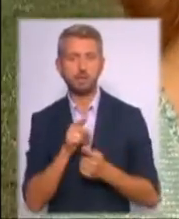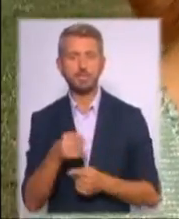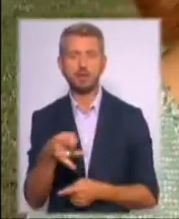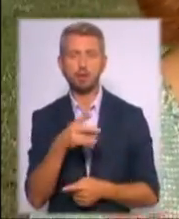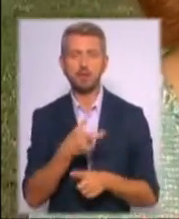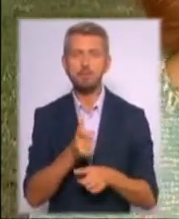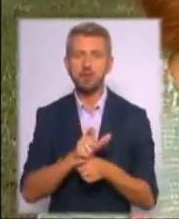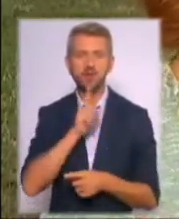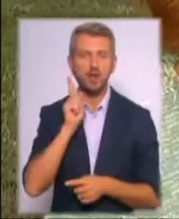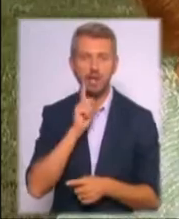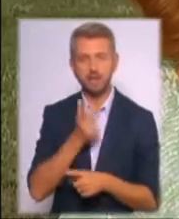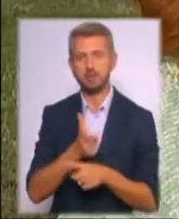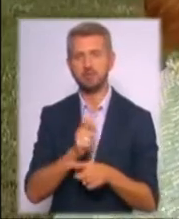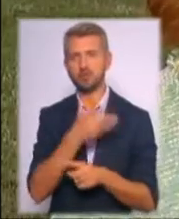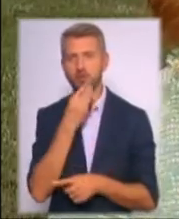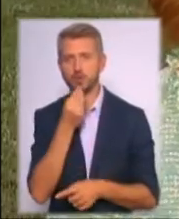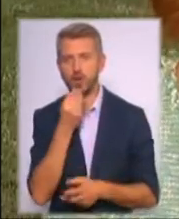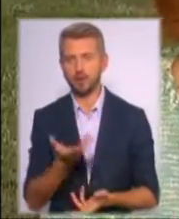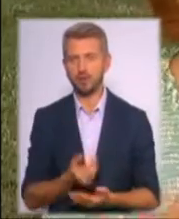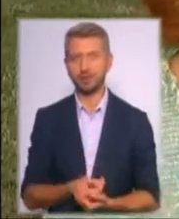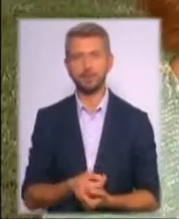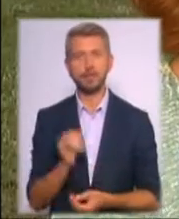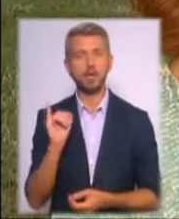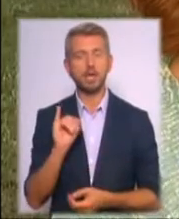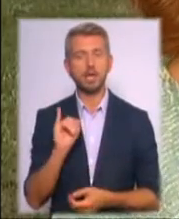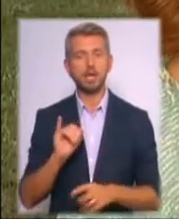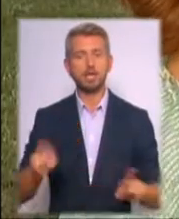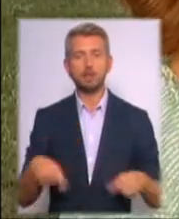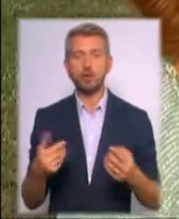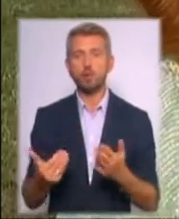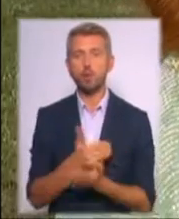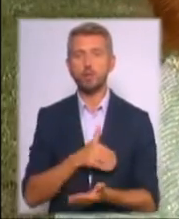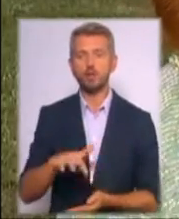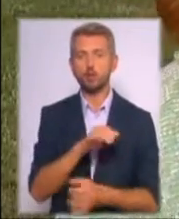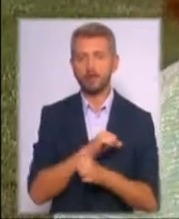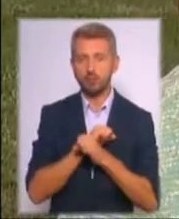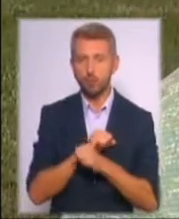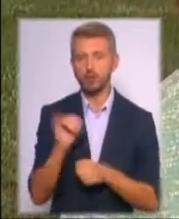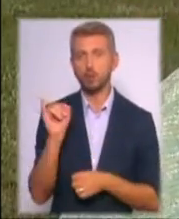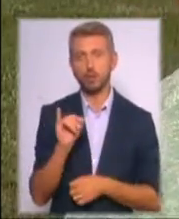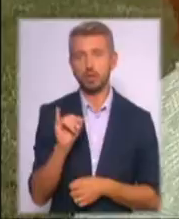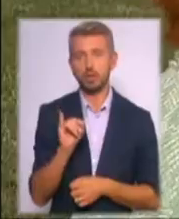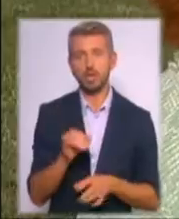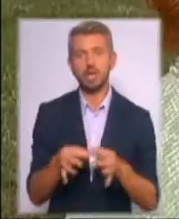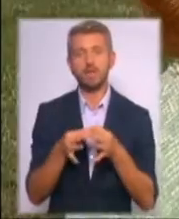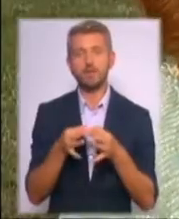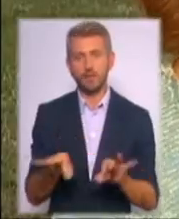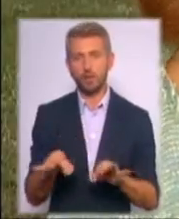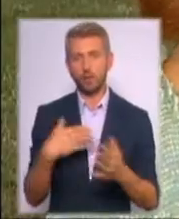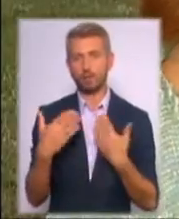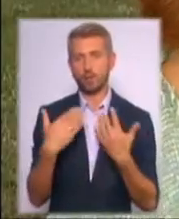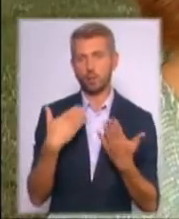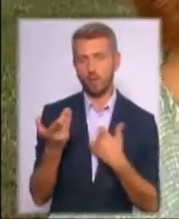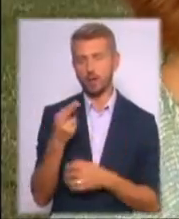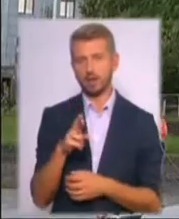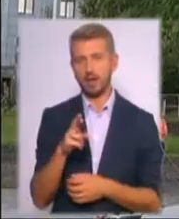більш зелений, на більш ошатний. І створити також нові зони відпочинку і вільного спілкування